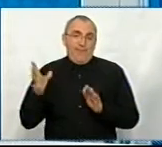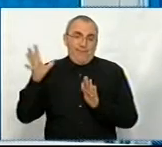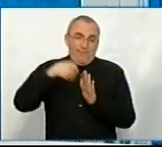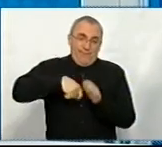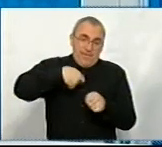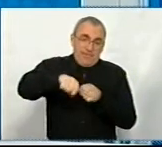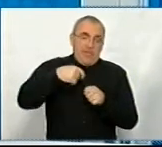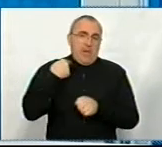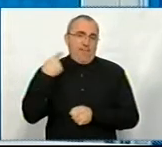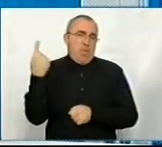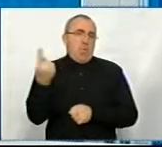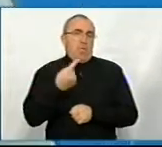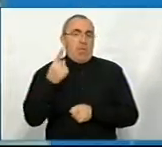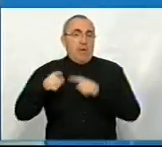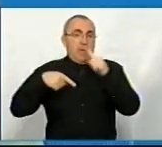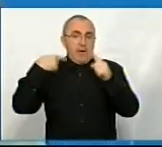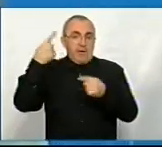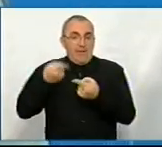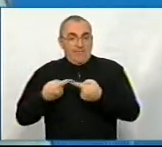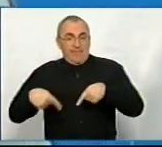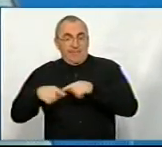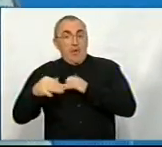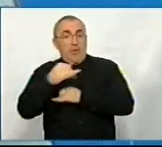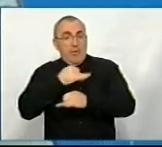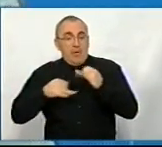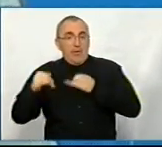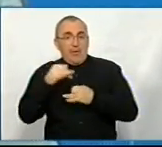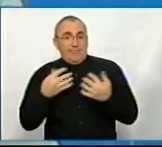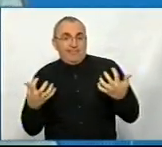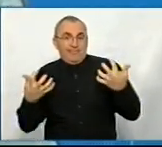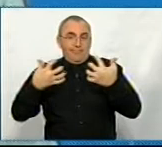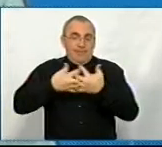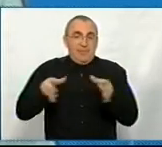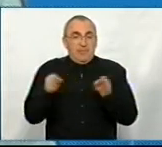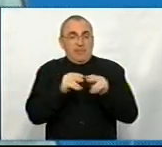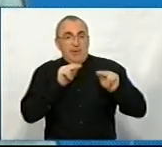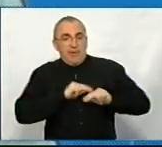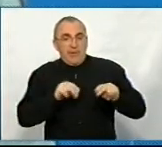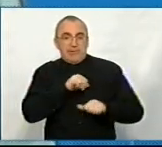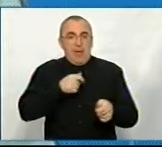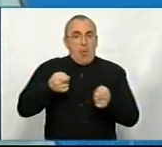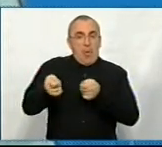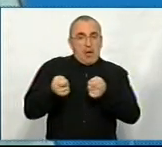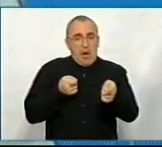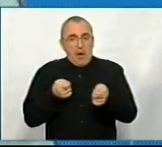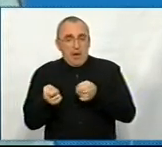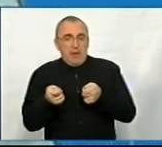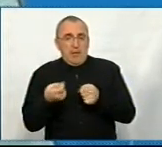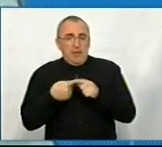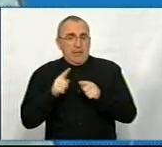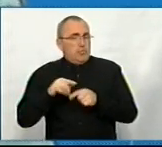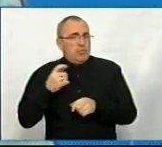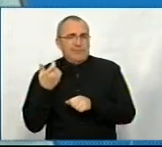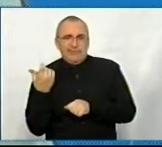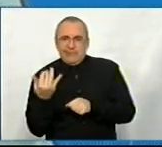Кировоградську область. Наступний блок нашої розмови – це комунікація і співпраці з самоврядуванням. Він такий дуже